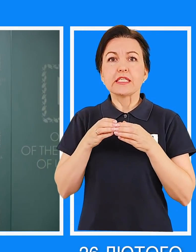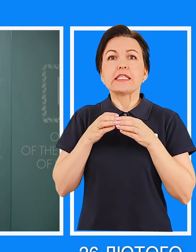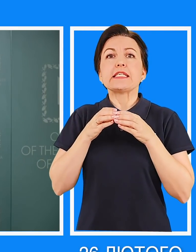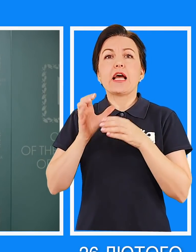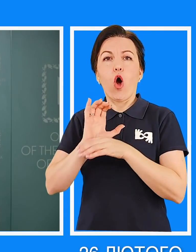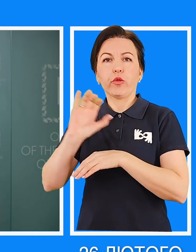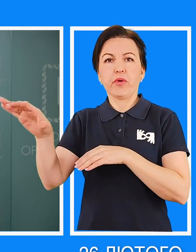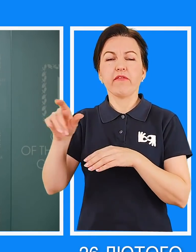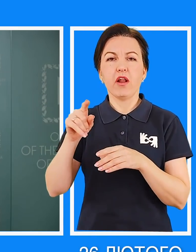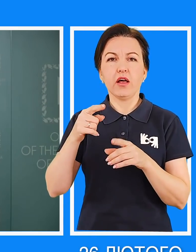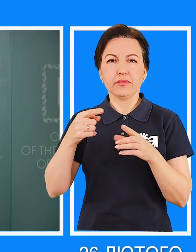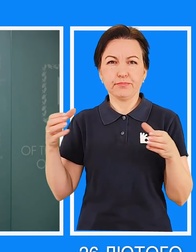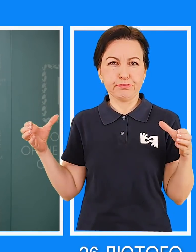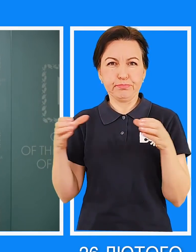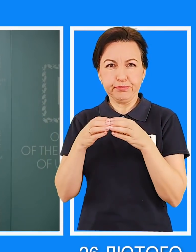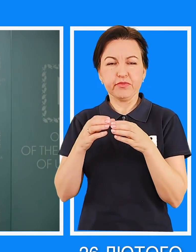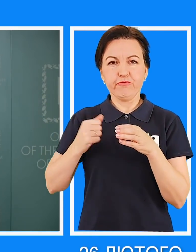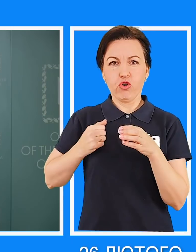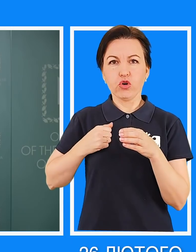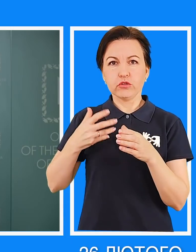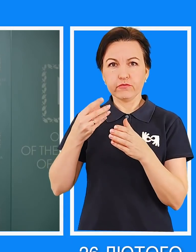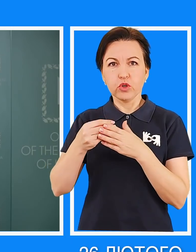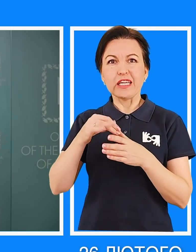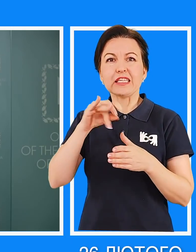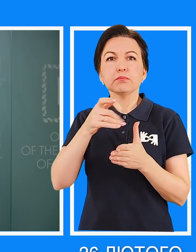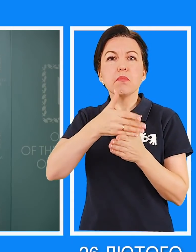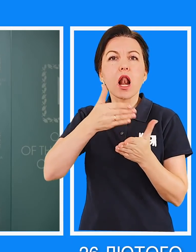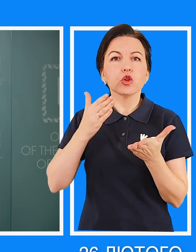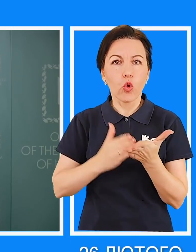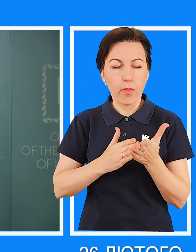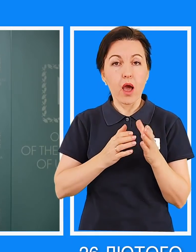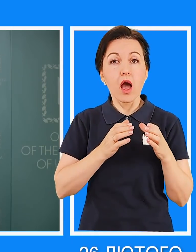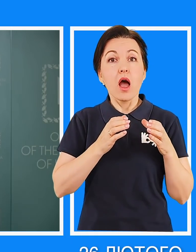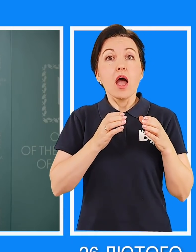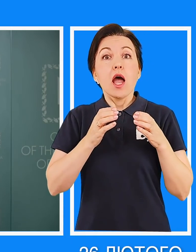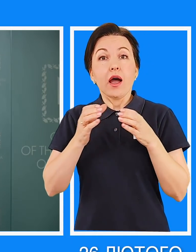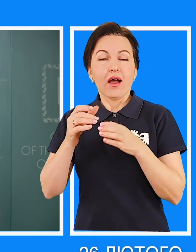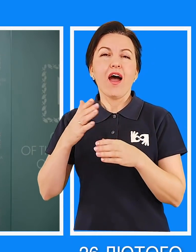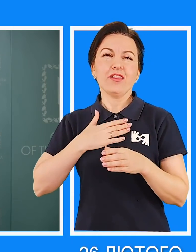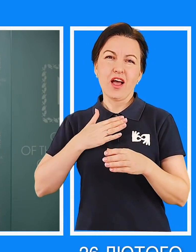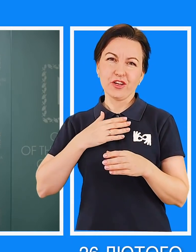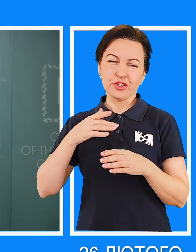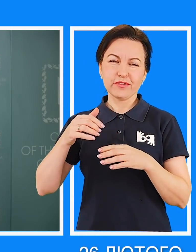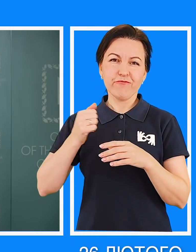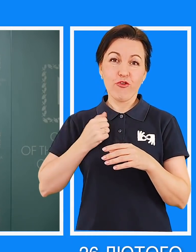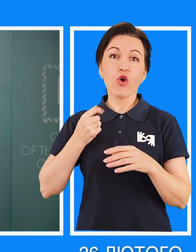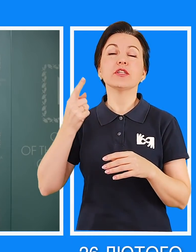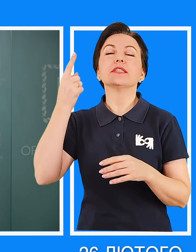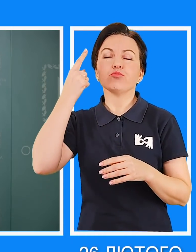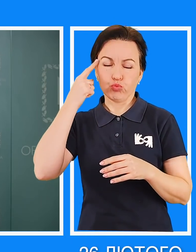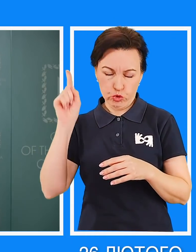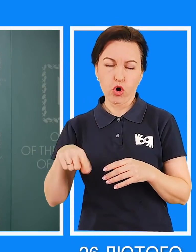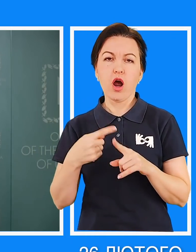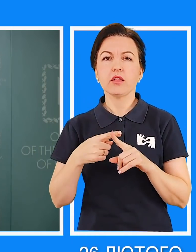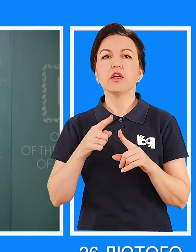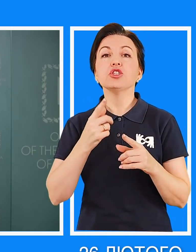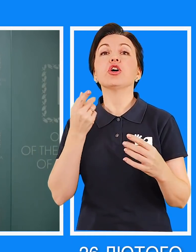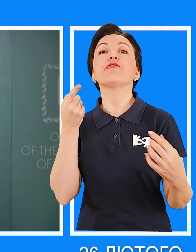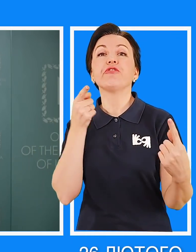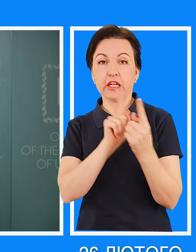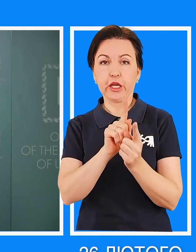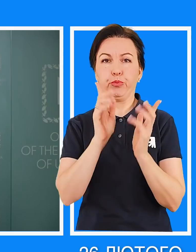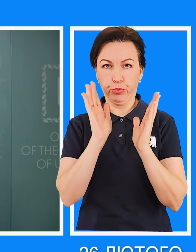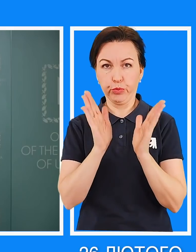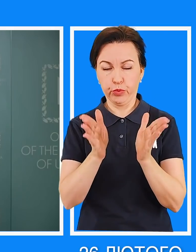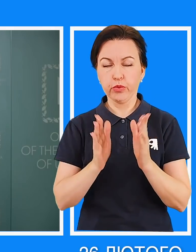бригадна тактична група з Мілітополя. Але наші знають про цю проблему,